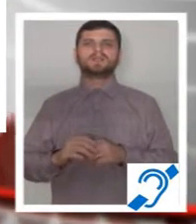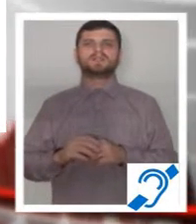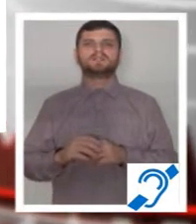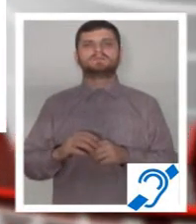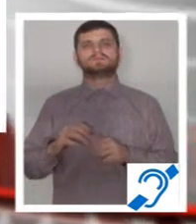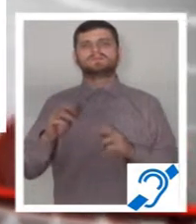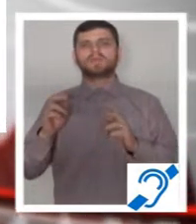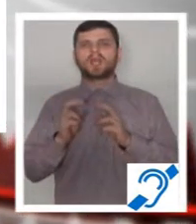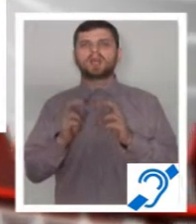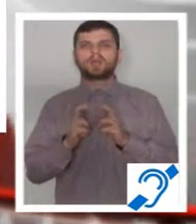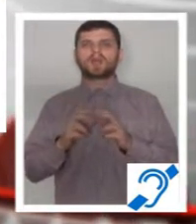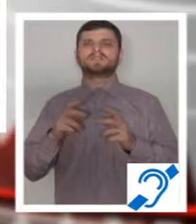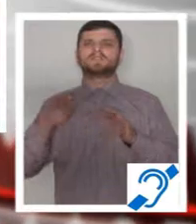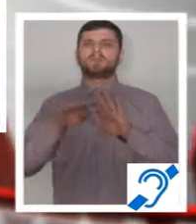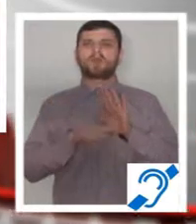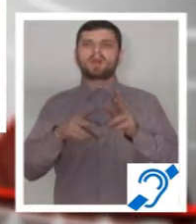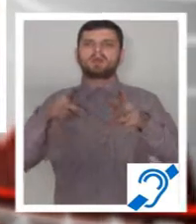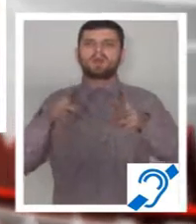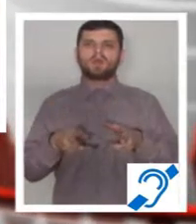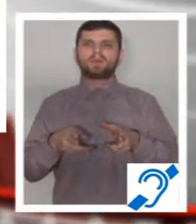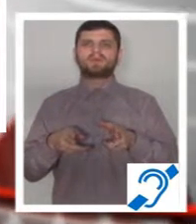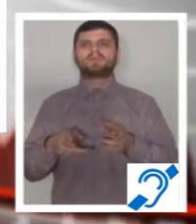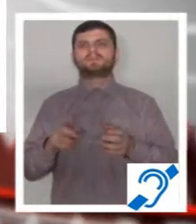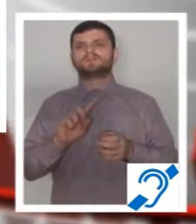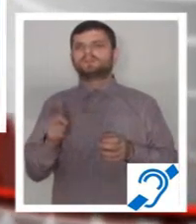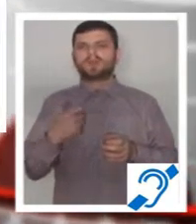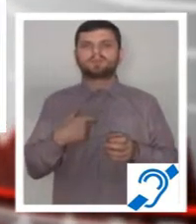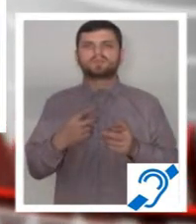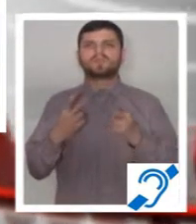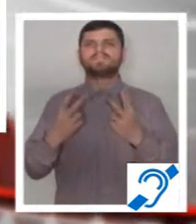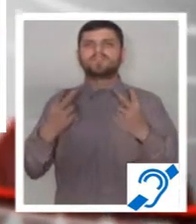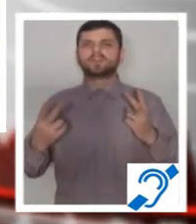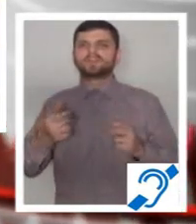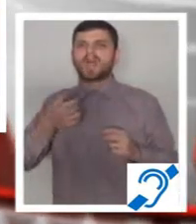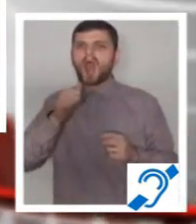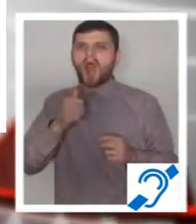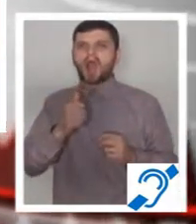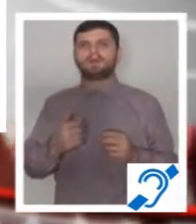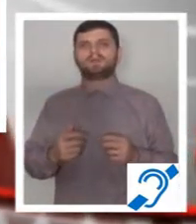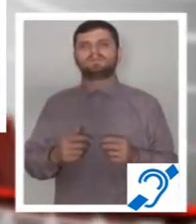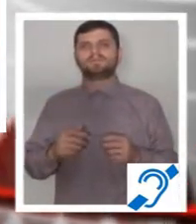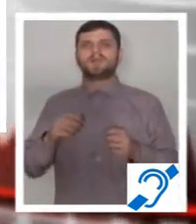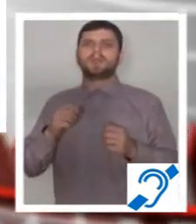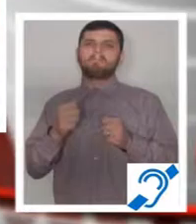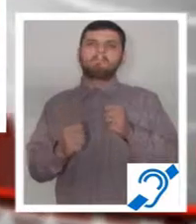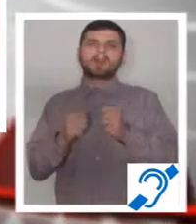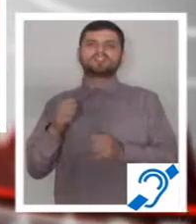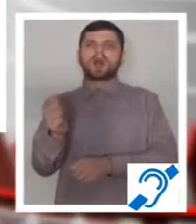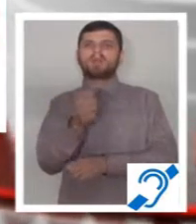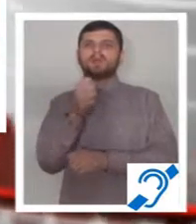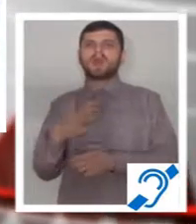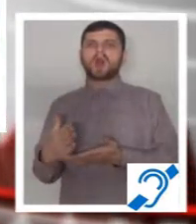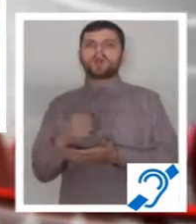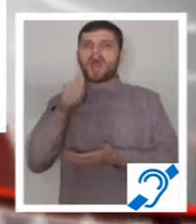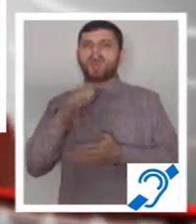de comanda a ars, iar pompele au devenit astfel imposibil de folosit. Din acest motiv, pompierii și-au realimentat mașinile de la surse aflate la